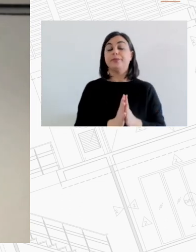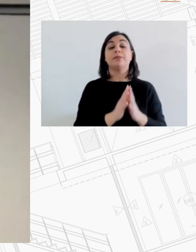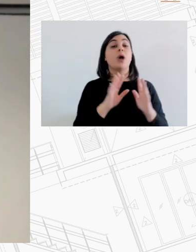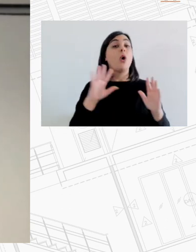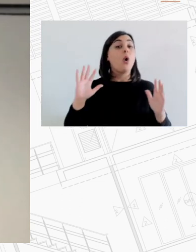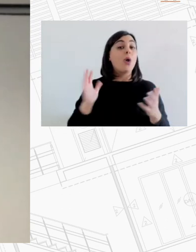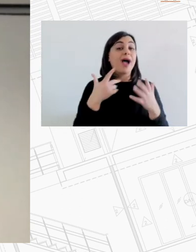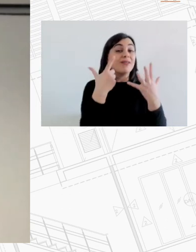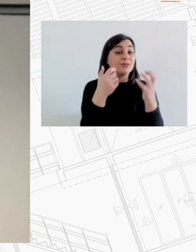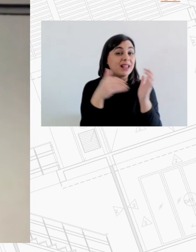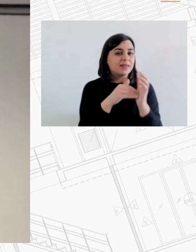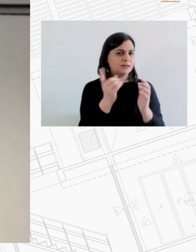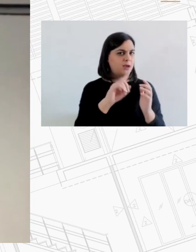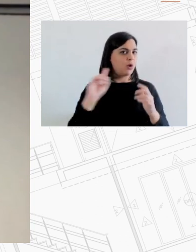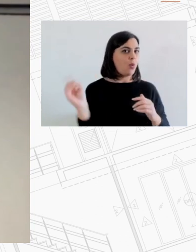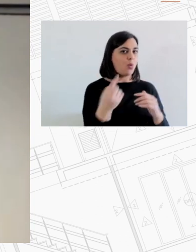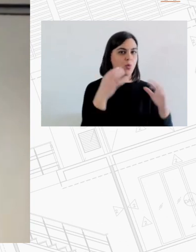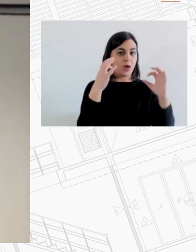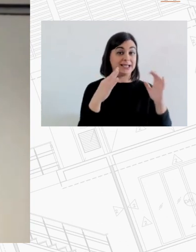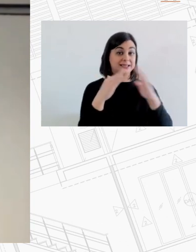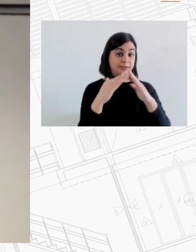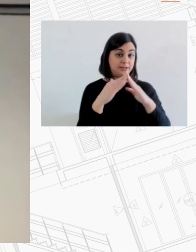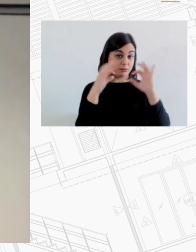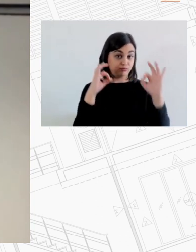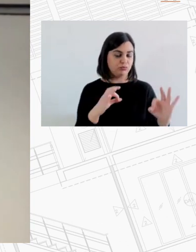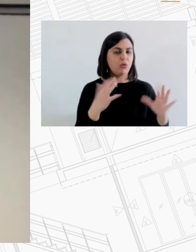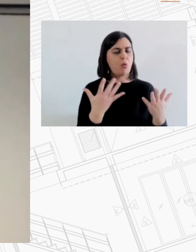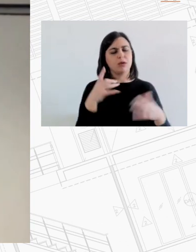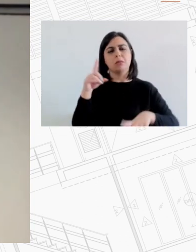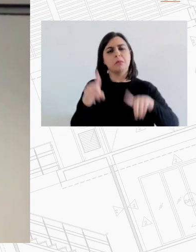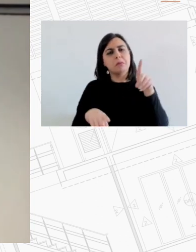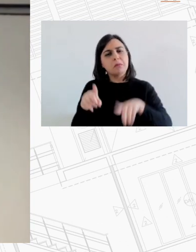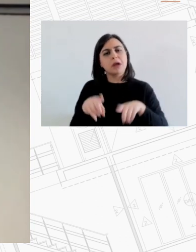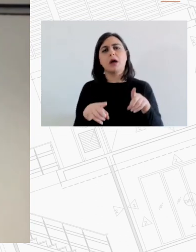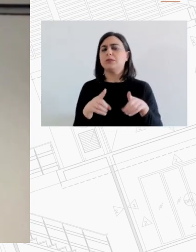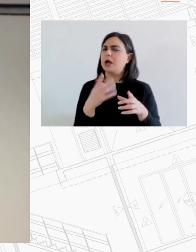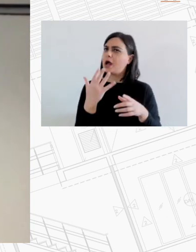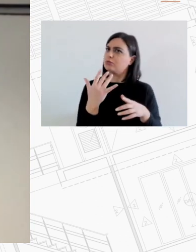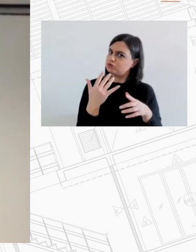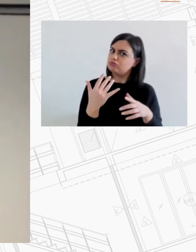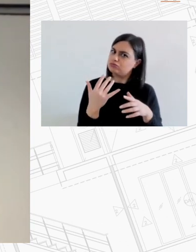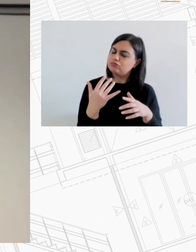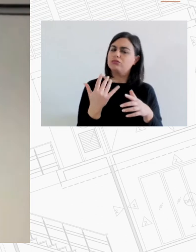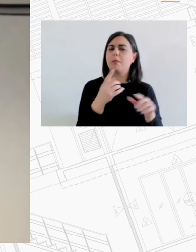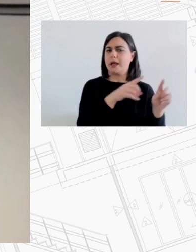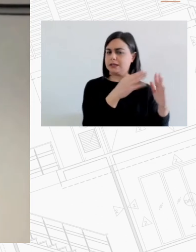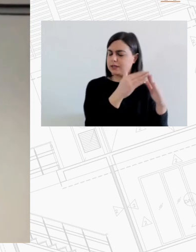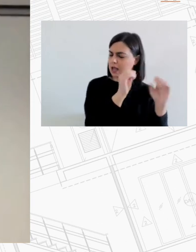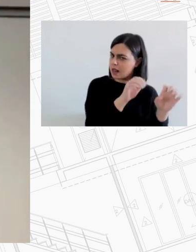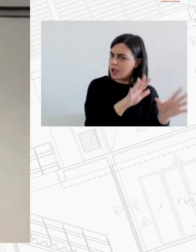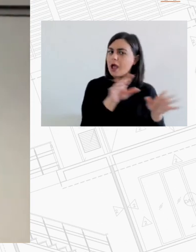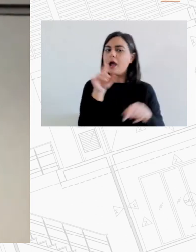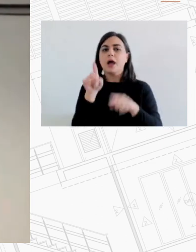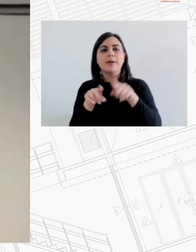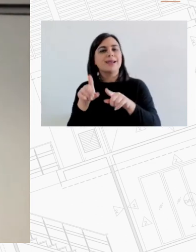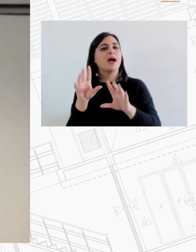αυτό νομίζω το ανέφερα έτσι πολύ γρήγορα και σημαντικά κάποια ας πούμε είχαν προηγούμενοι ένα σημαντικός αριθμός πέραν της οικιακής χρήσης είχαν προηγούμενη